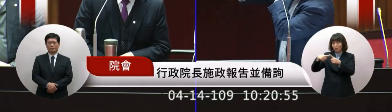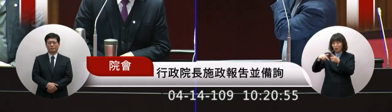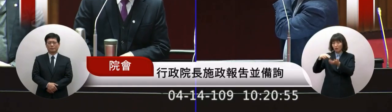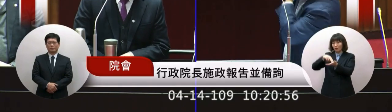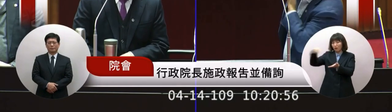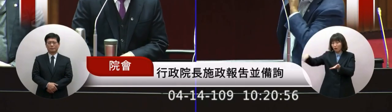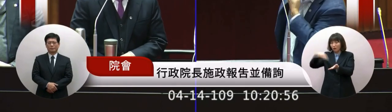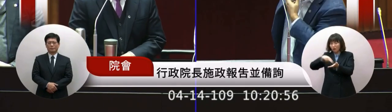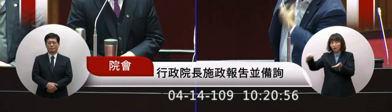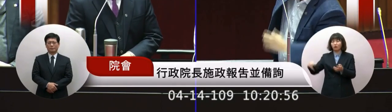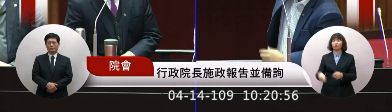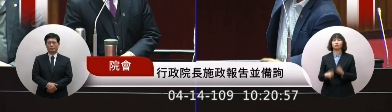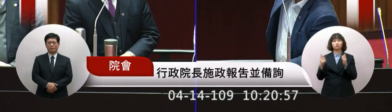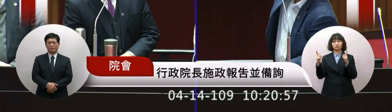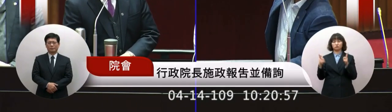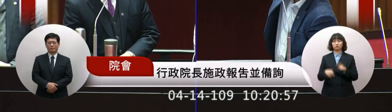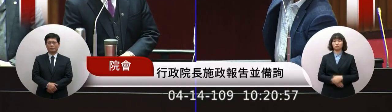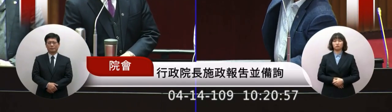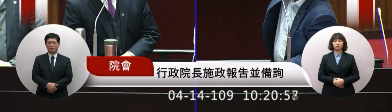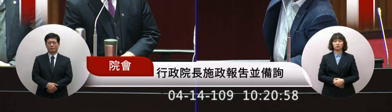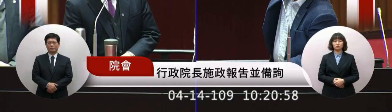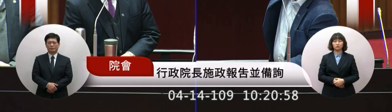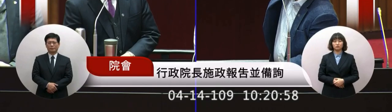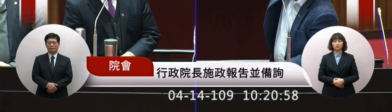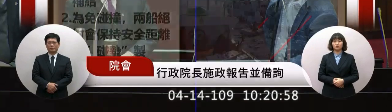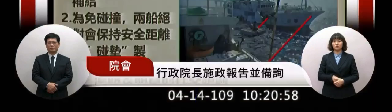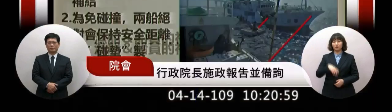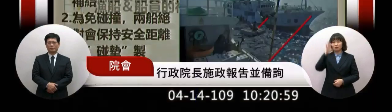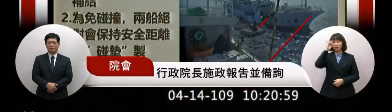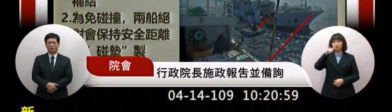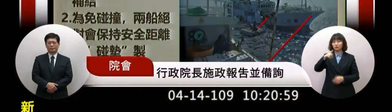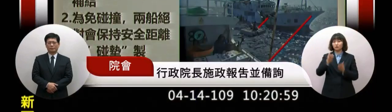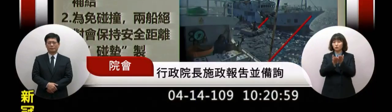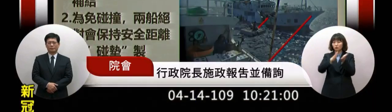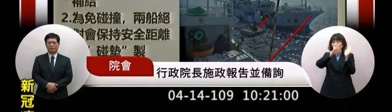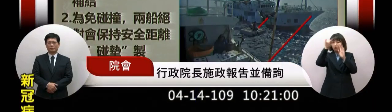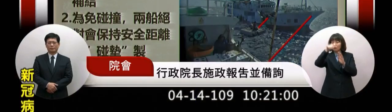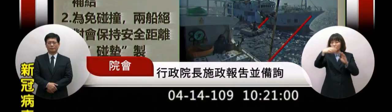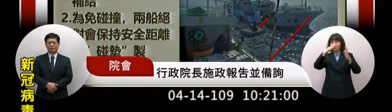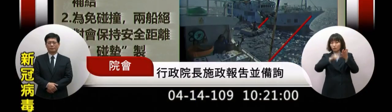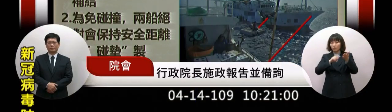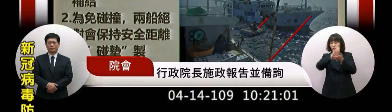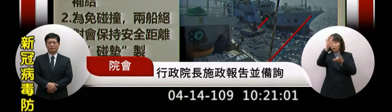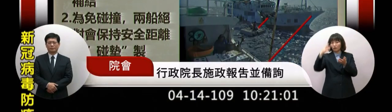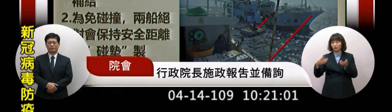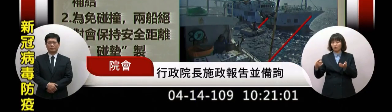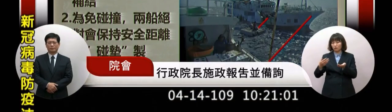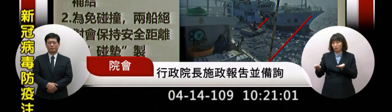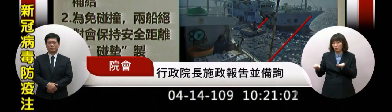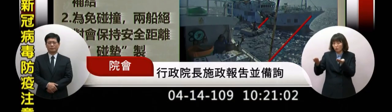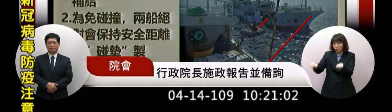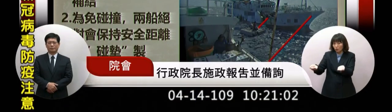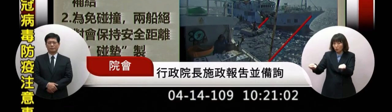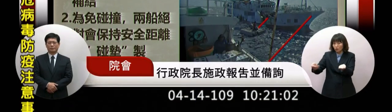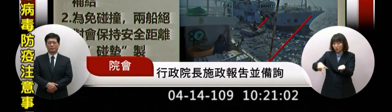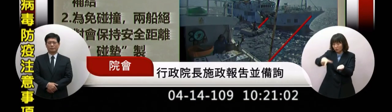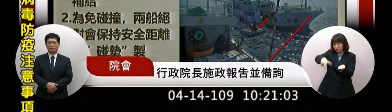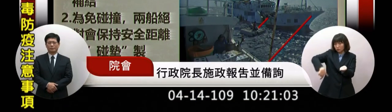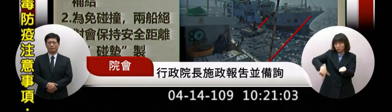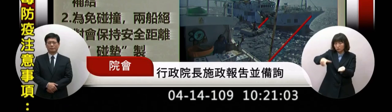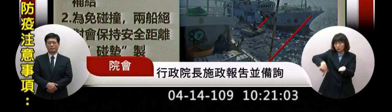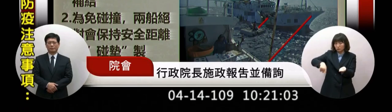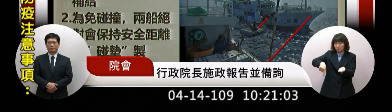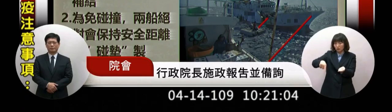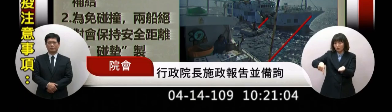陰廊宗你看一下市長你看一下會船是這樣那隻也不是兩隻船中間那一個